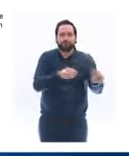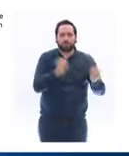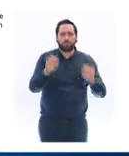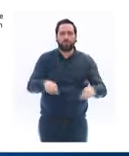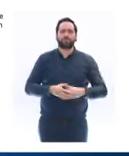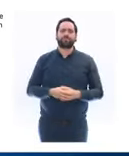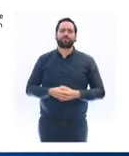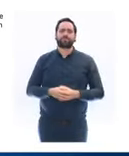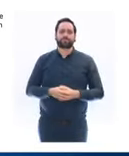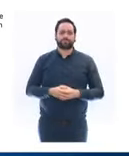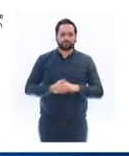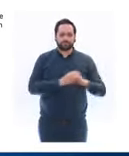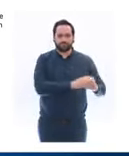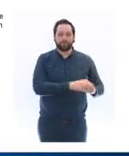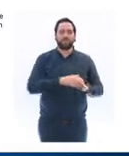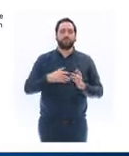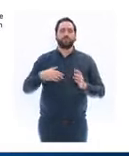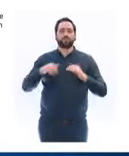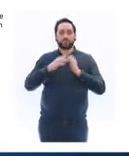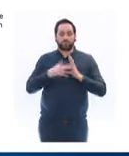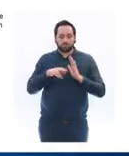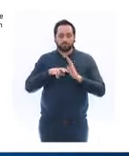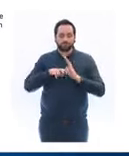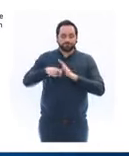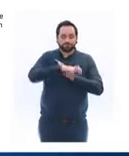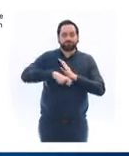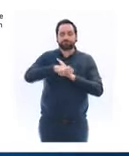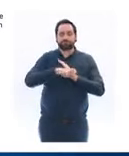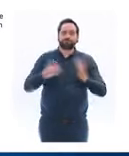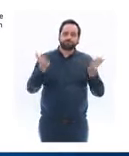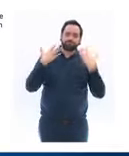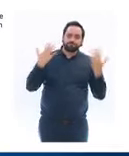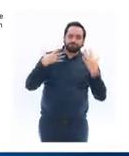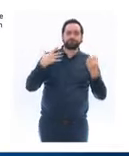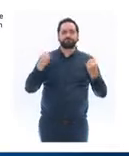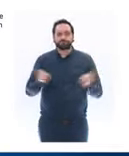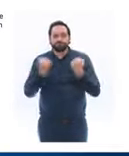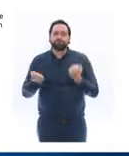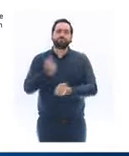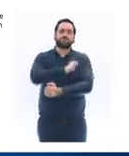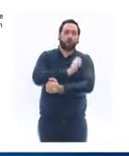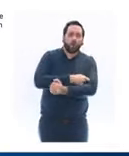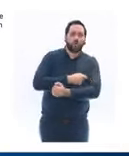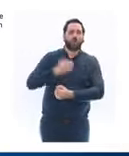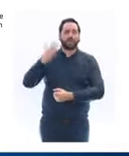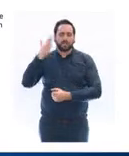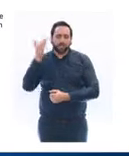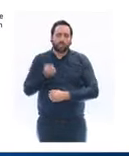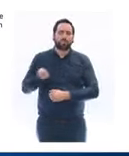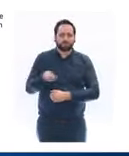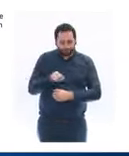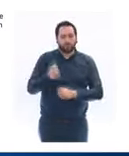heure maximum pour faire de l'activité physique, pour prendre l'air ou pour promener vos animaux domestiques.